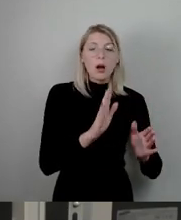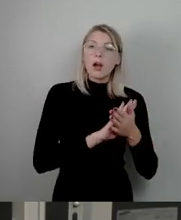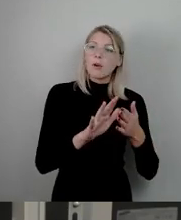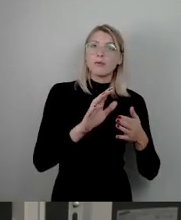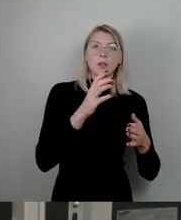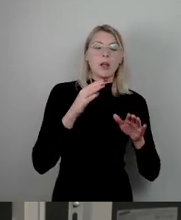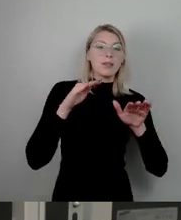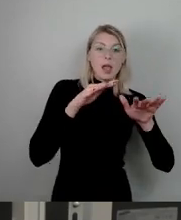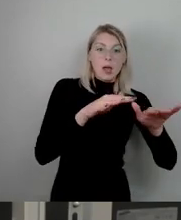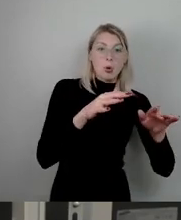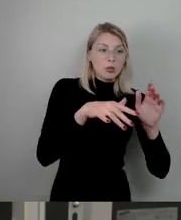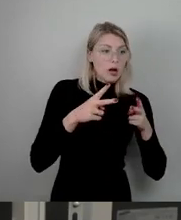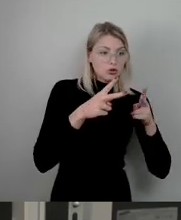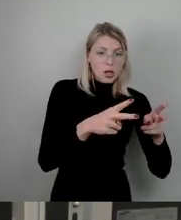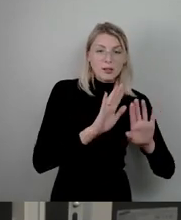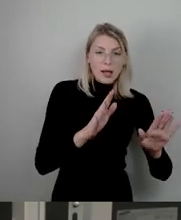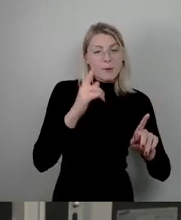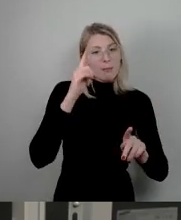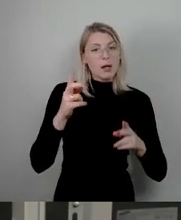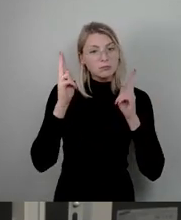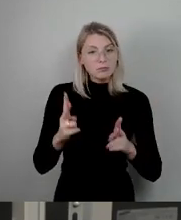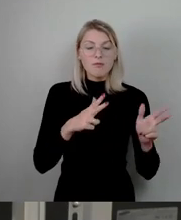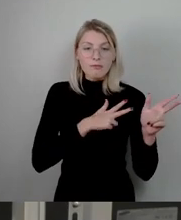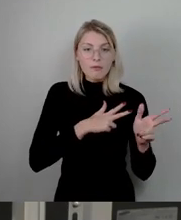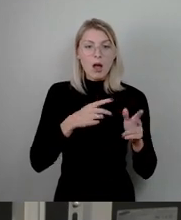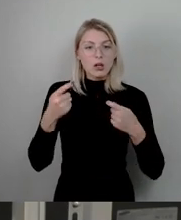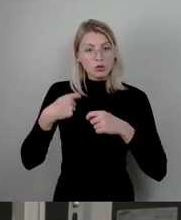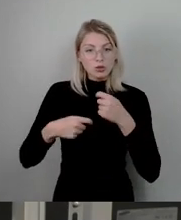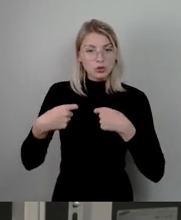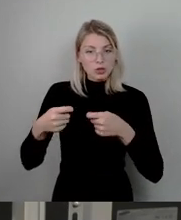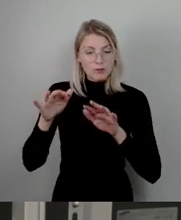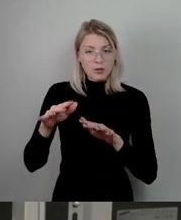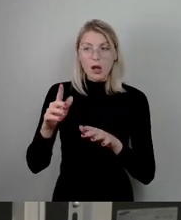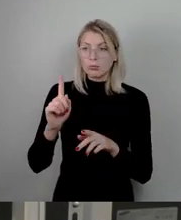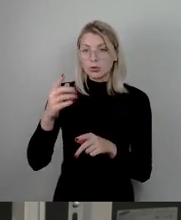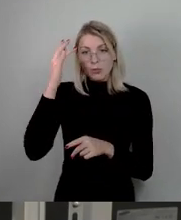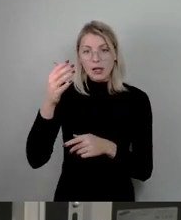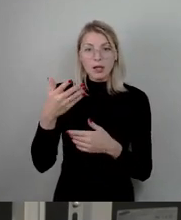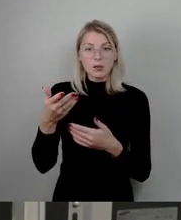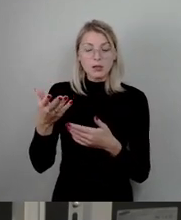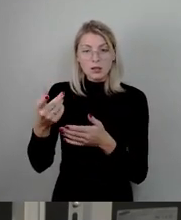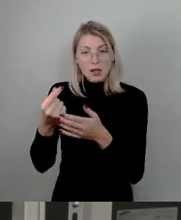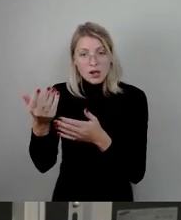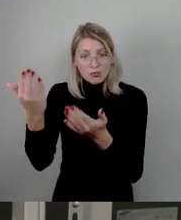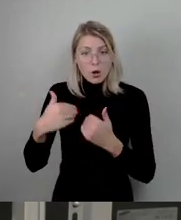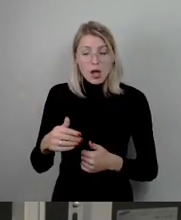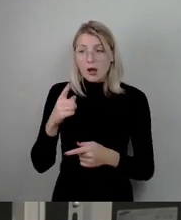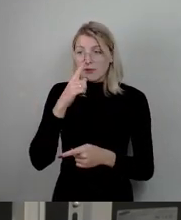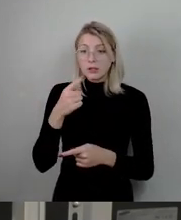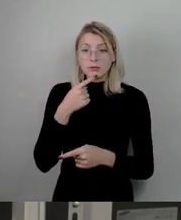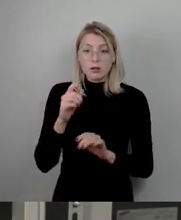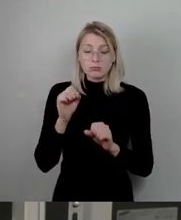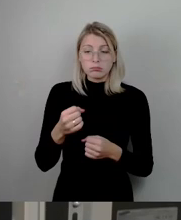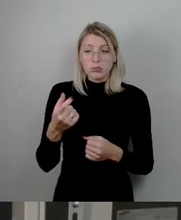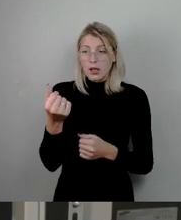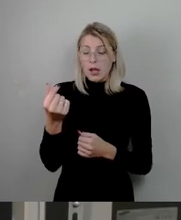ernsthaftes Geschäft. Wenn ich was will, muss ich sagen, wo das Geld herkommt, und wenn ich nicht sagen kann, wo das Geld herkommt, weil ich ideologisch zum Beispiel zu sehr